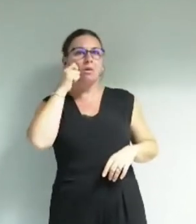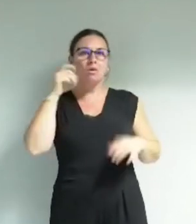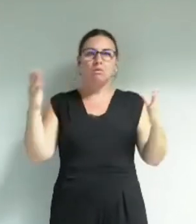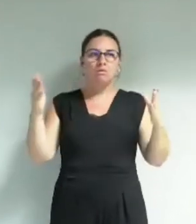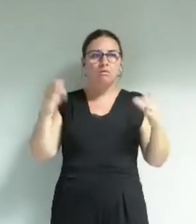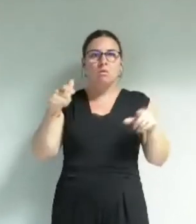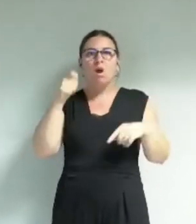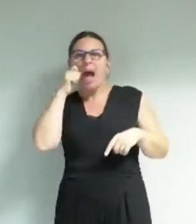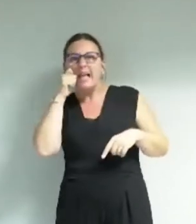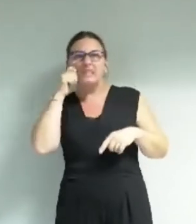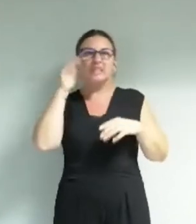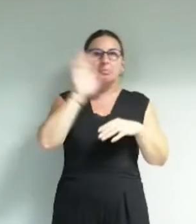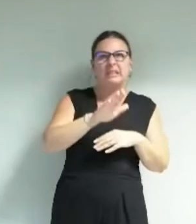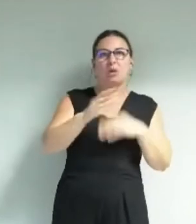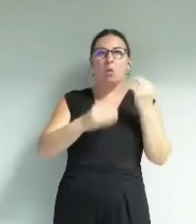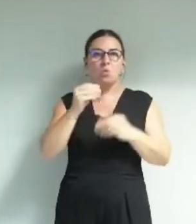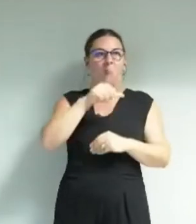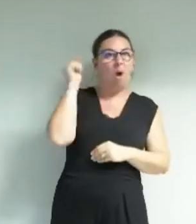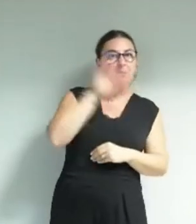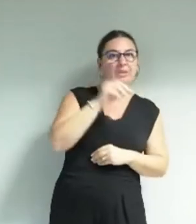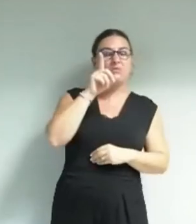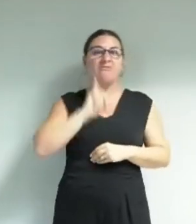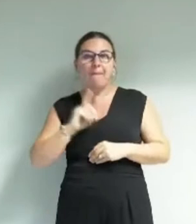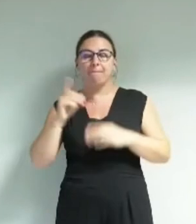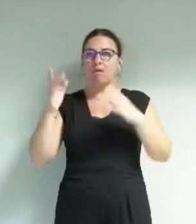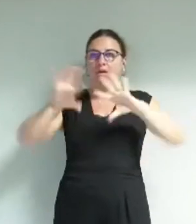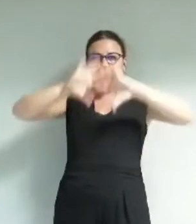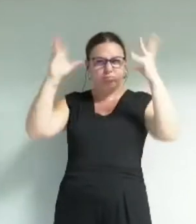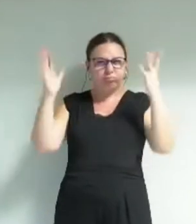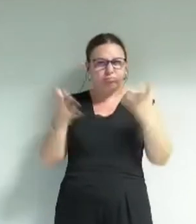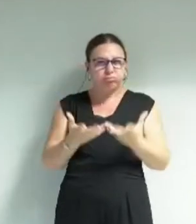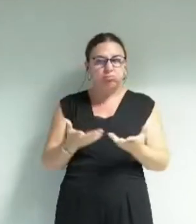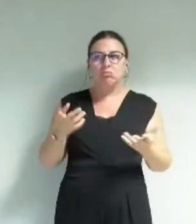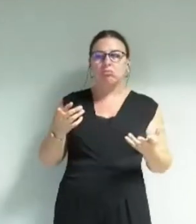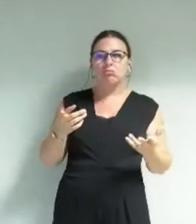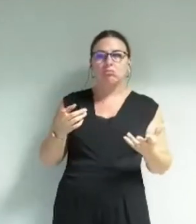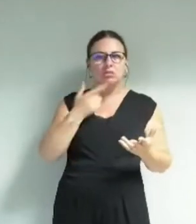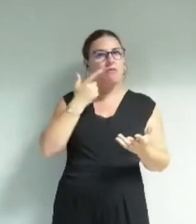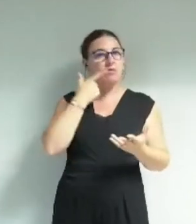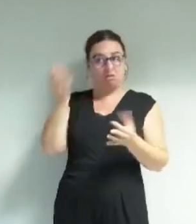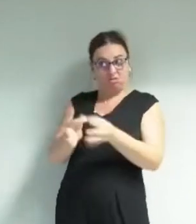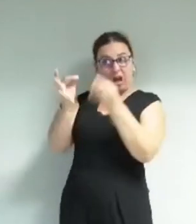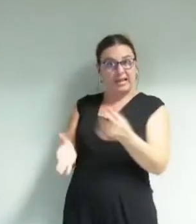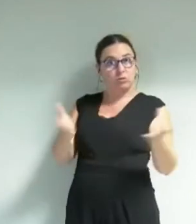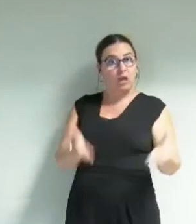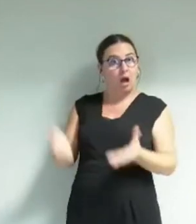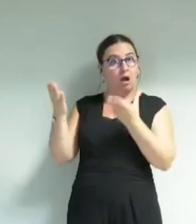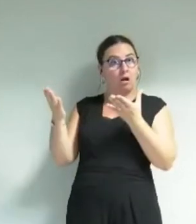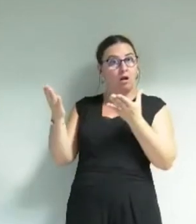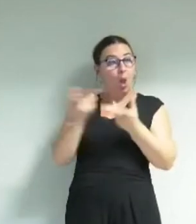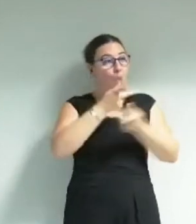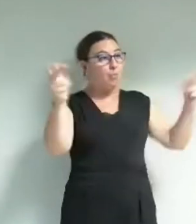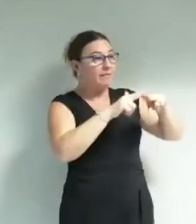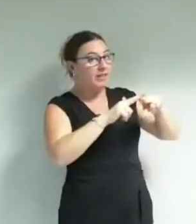racisées ou par genre des séances de lévitation et bien elles vous permettent de mesurer le résultat plus de public plus de